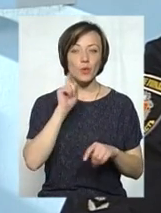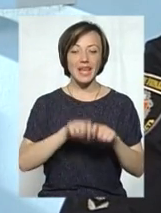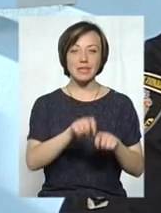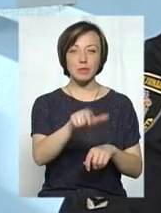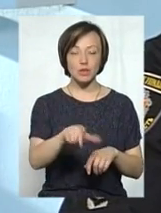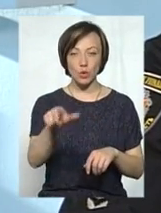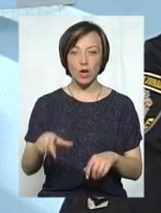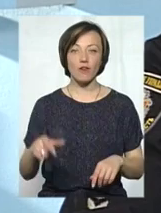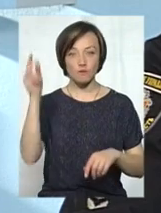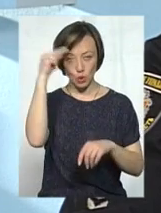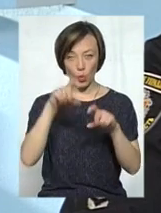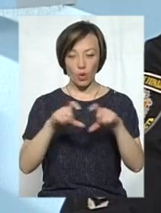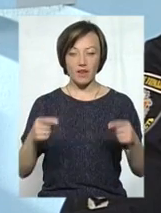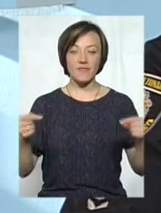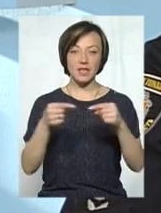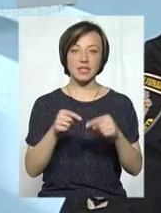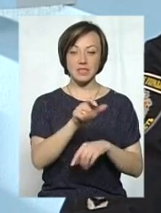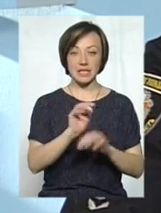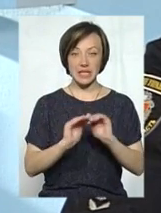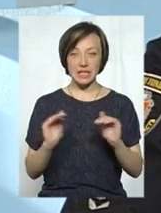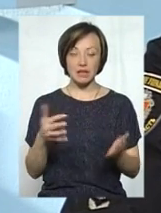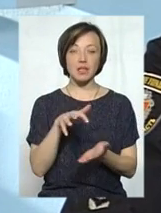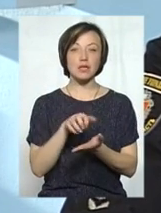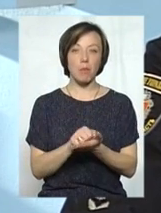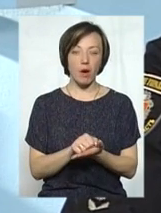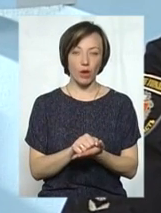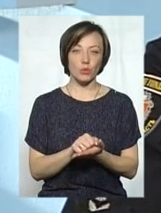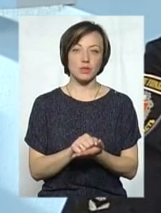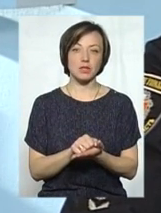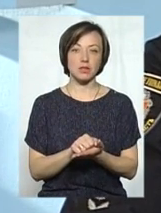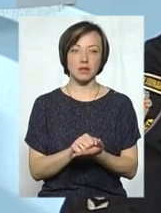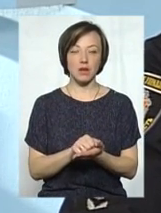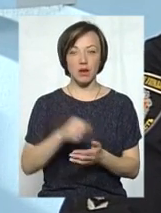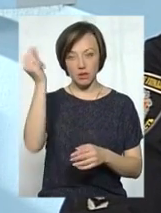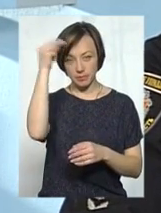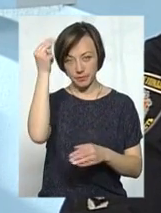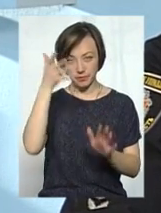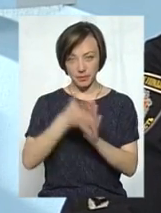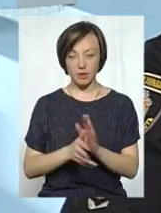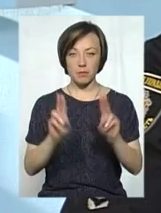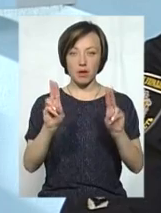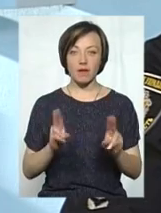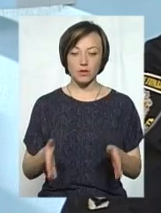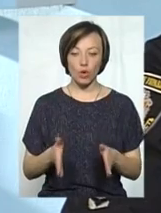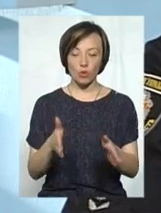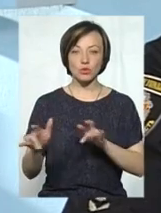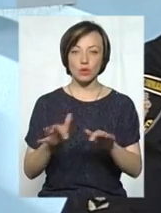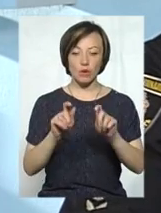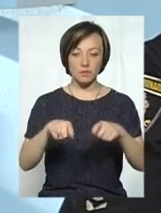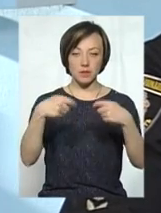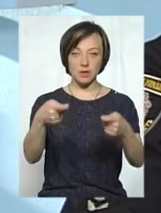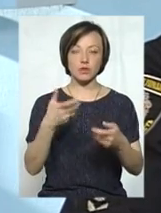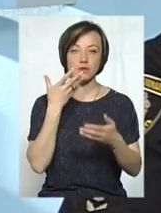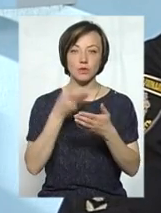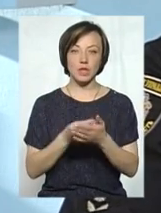школі визначені інспектори, які займаються безпосередньо, вивчають правила дорожнього руху, стараються довести до своїх